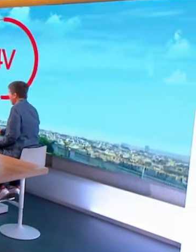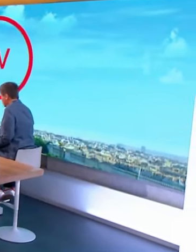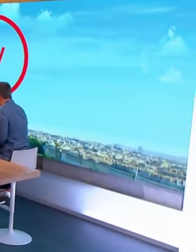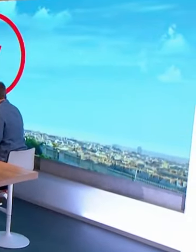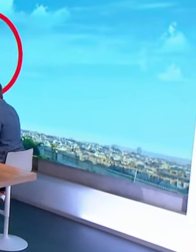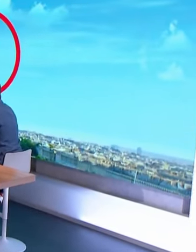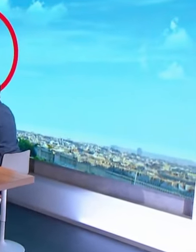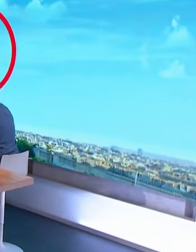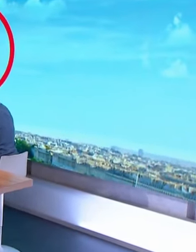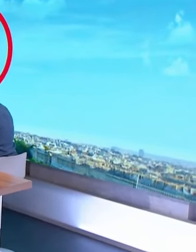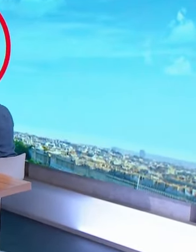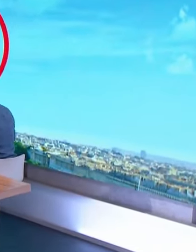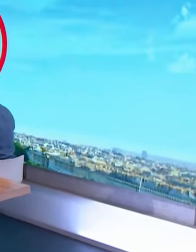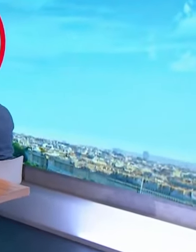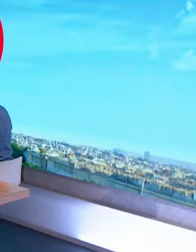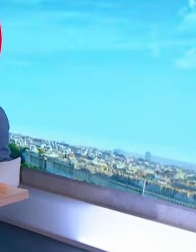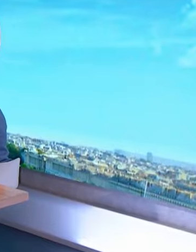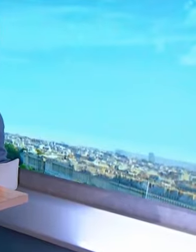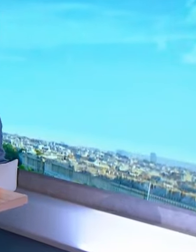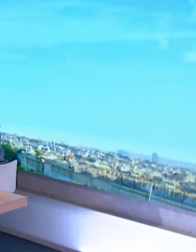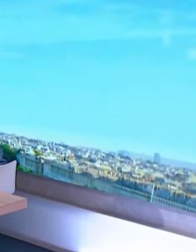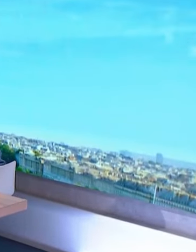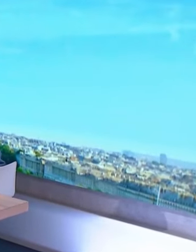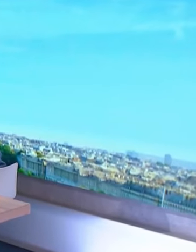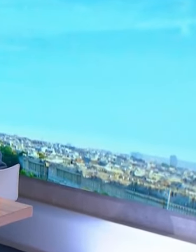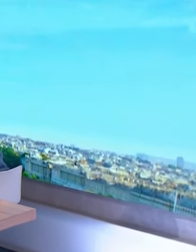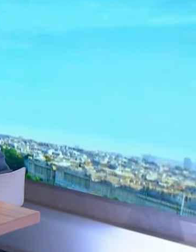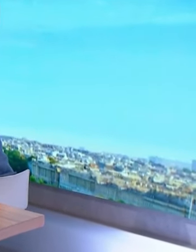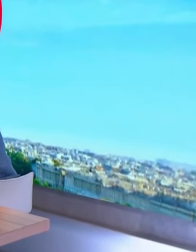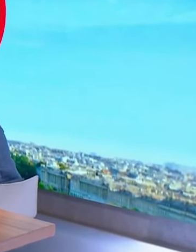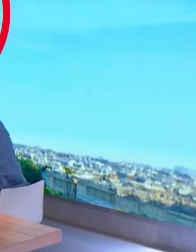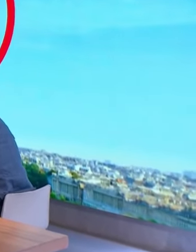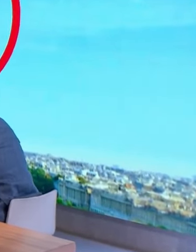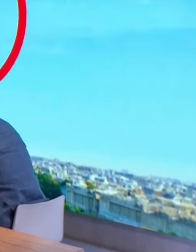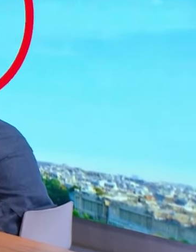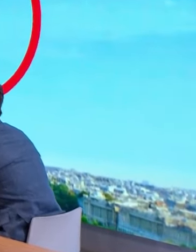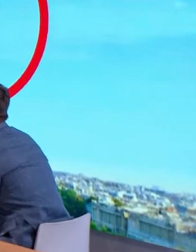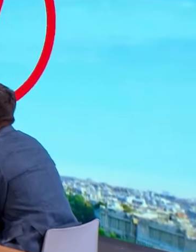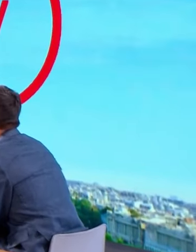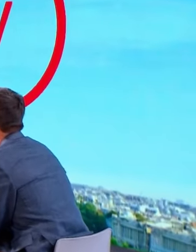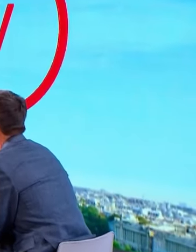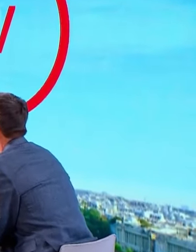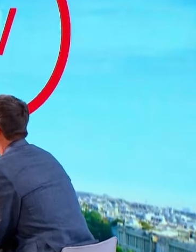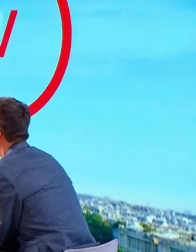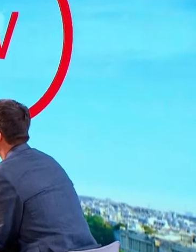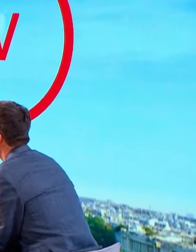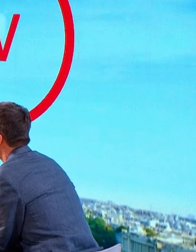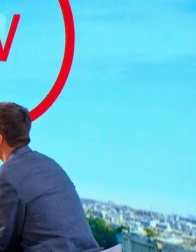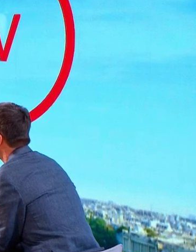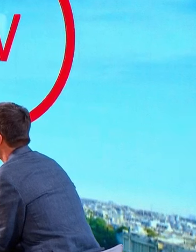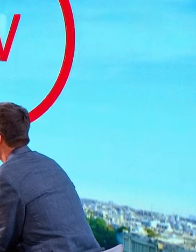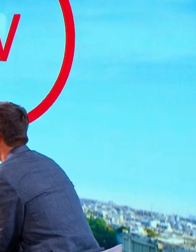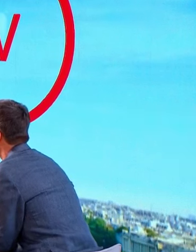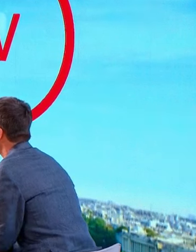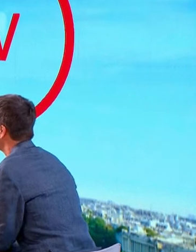– Bonjour et bienvenue dans les 4V, Xavier Bertrand. Bonjour Thomas Soto. Bon alors, il a été brouillé un soir. – Vous parlez du président ? Je ne pas du